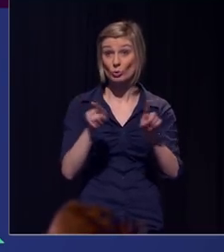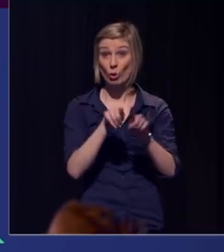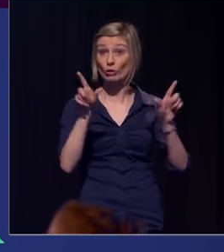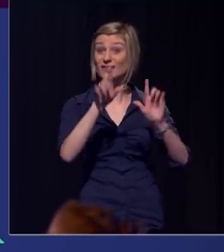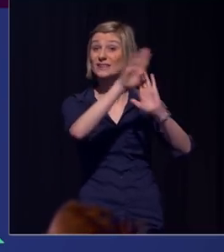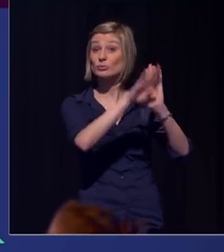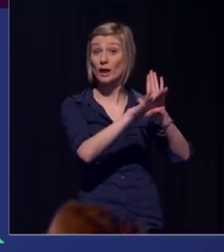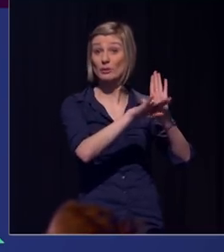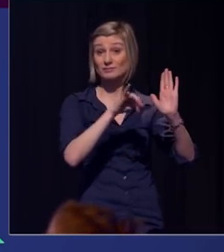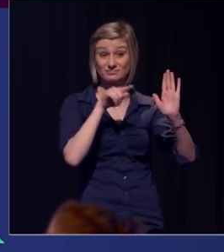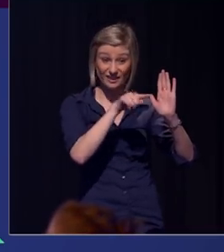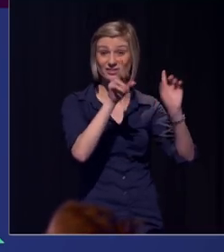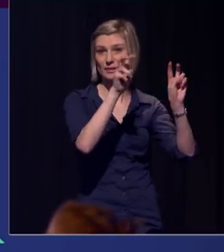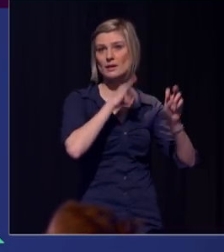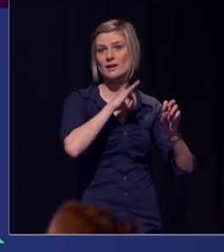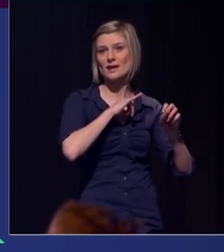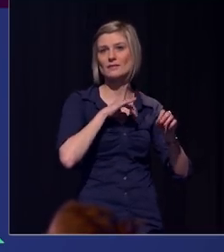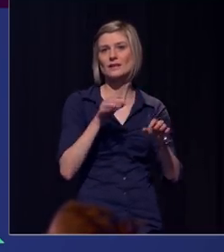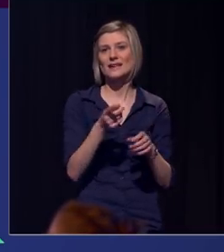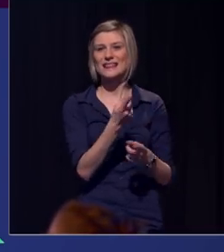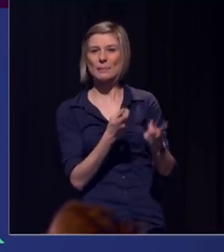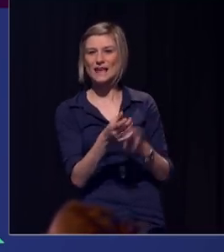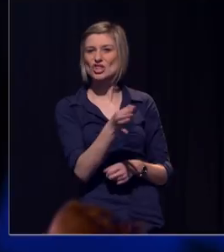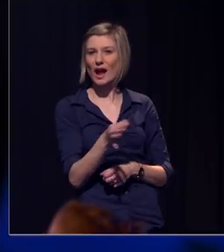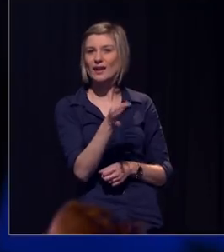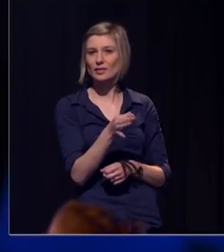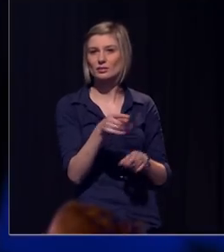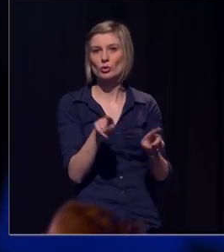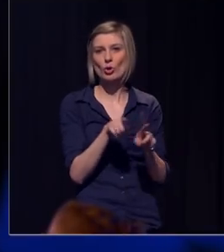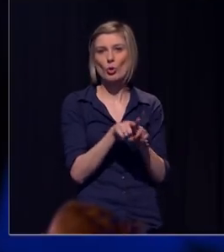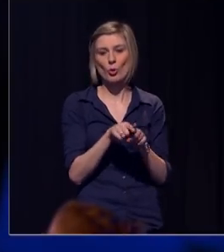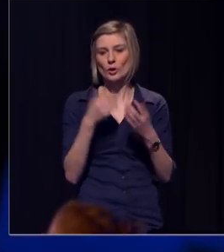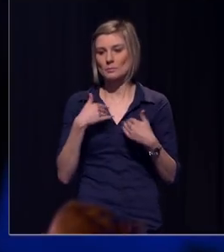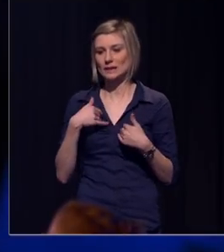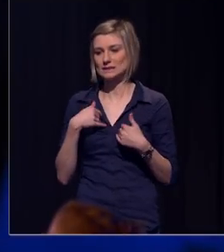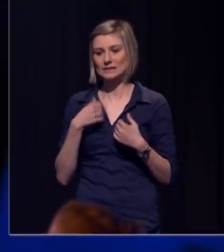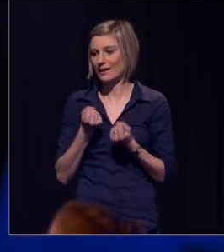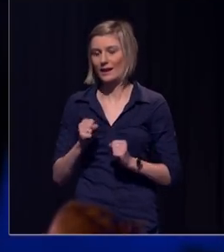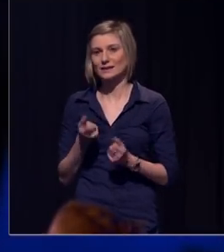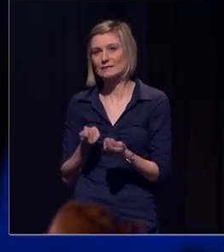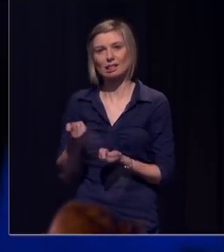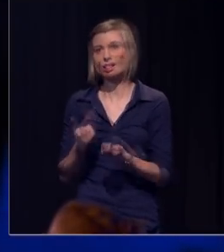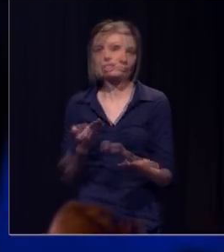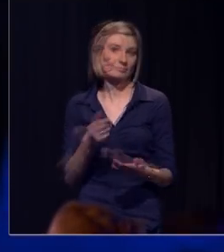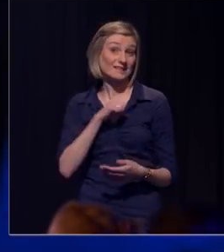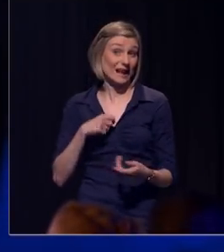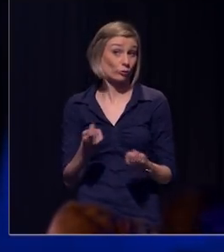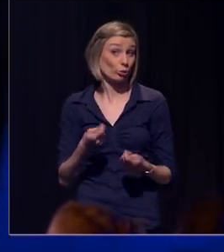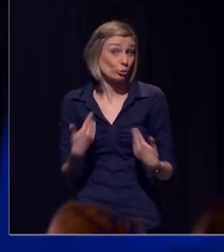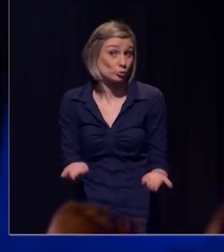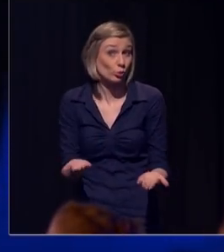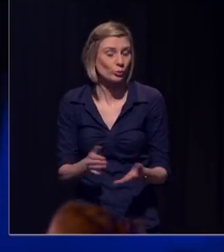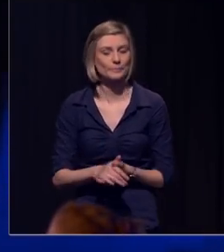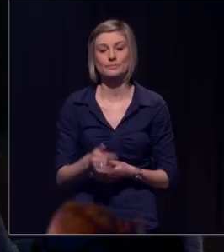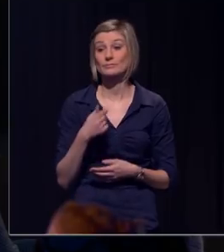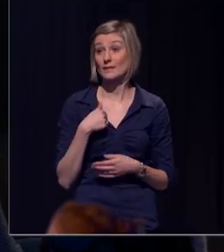Temptation Island is gebaseerd op het idee dat mensen zich niet altijd in de hand hebben en gedrag vertonen dat ze niet gepland hadden. Ik kom je eigenlijk